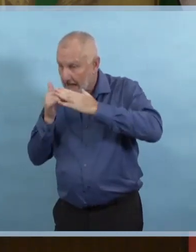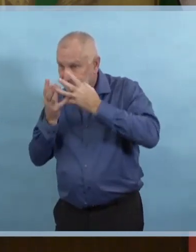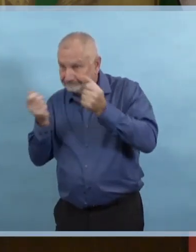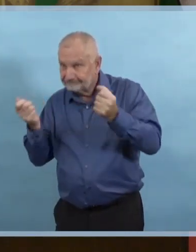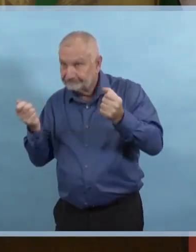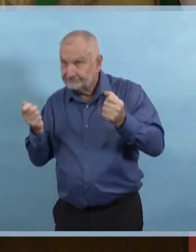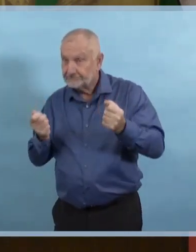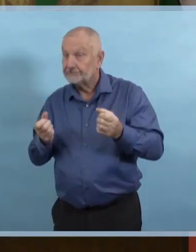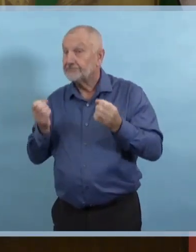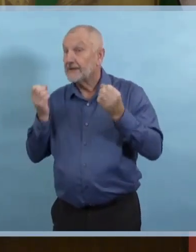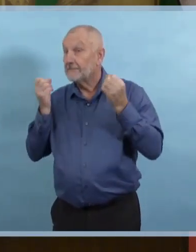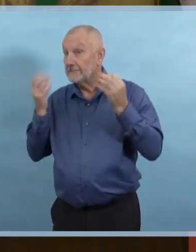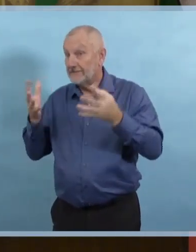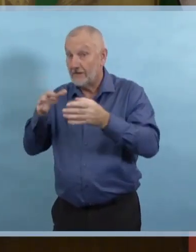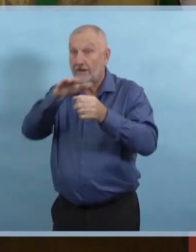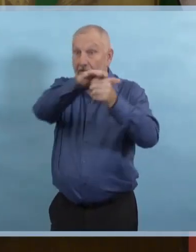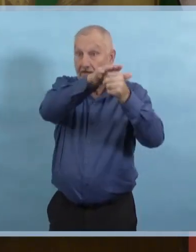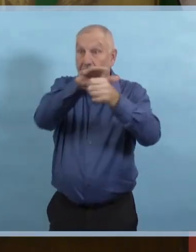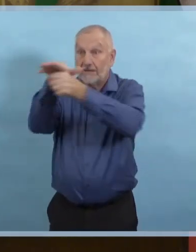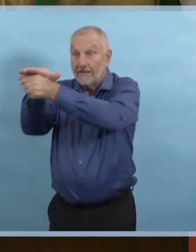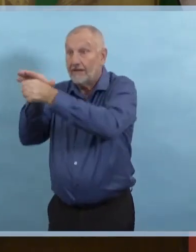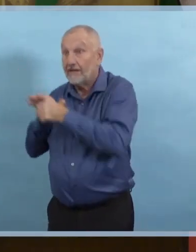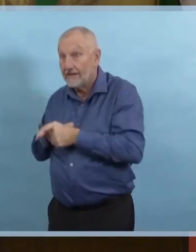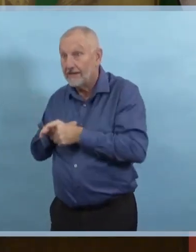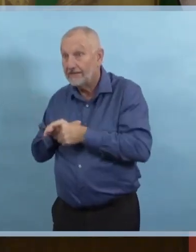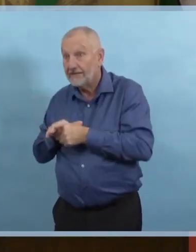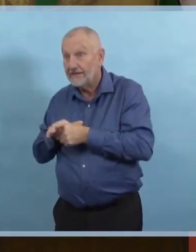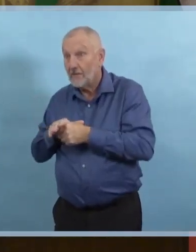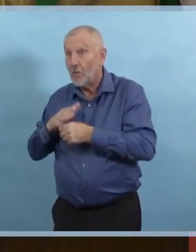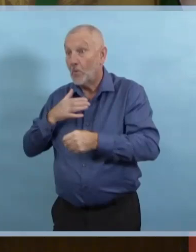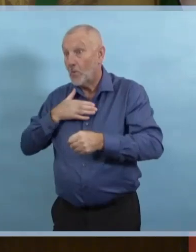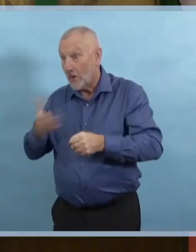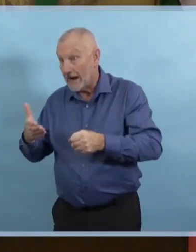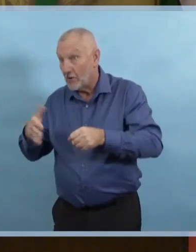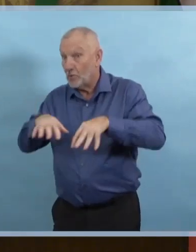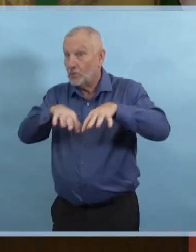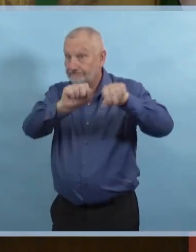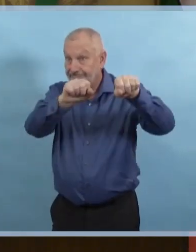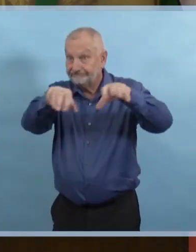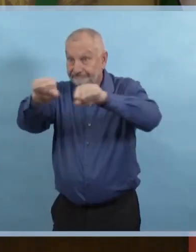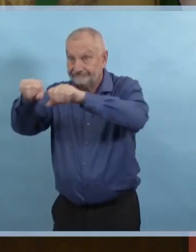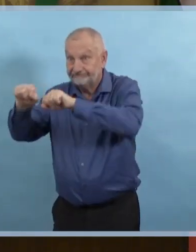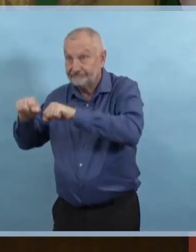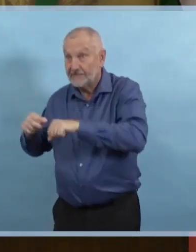Croix-Rouge qui nous permettra d'augmenter la capacité.